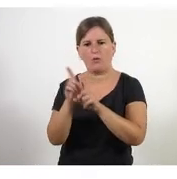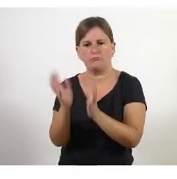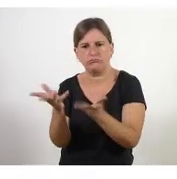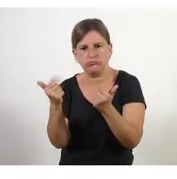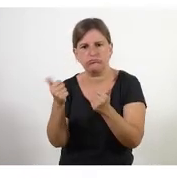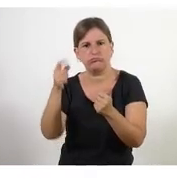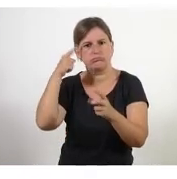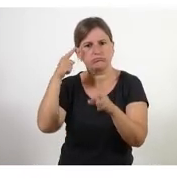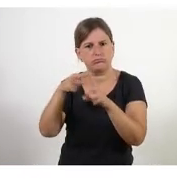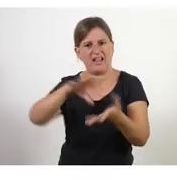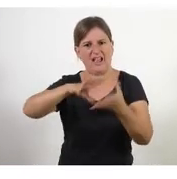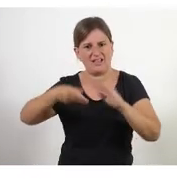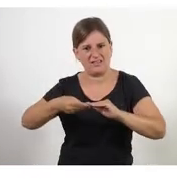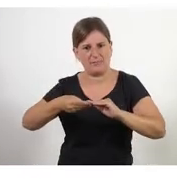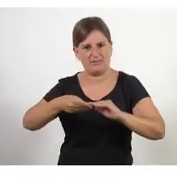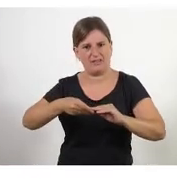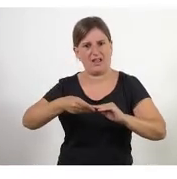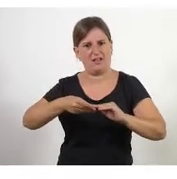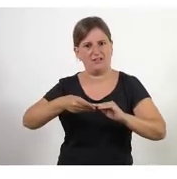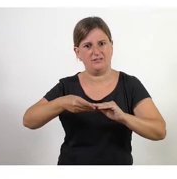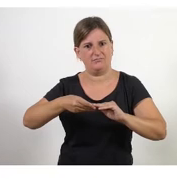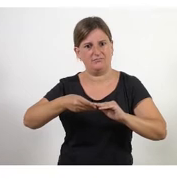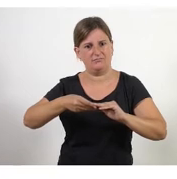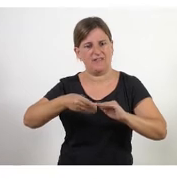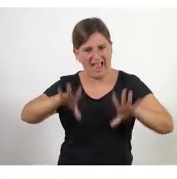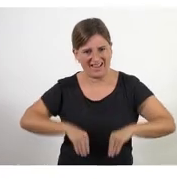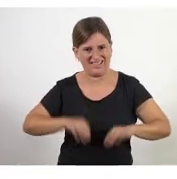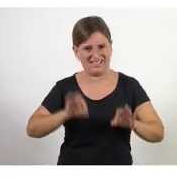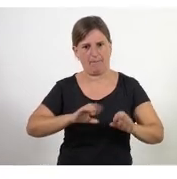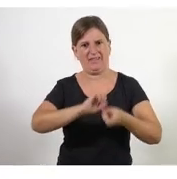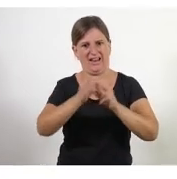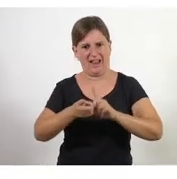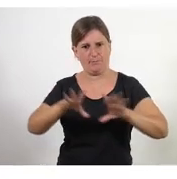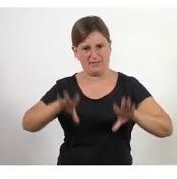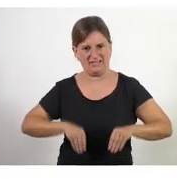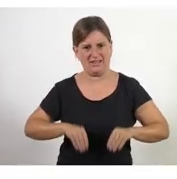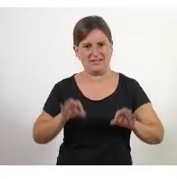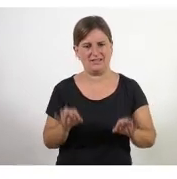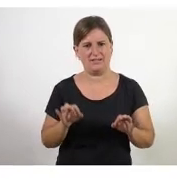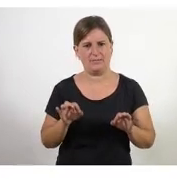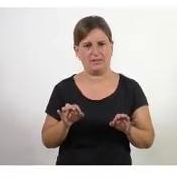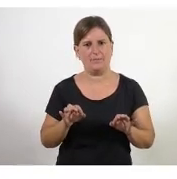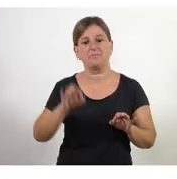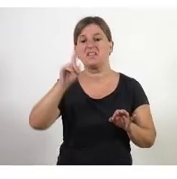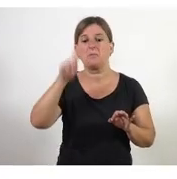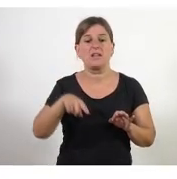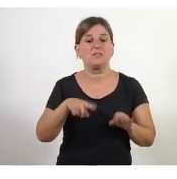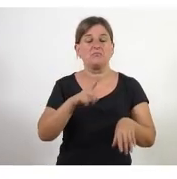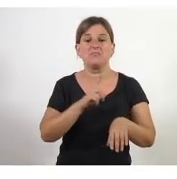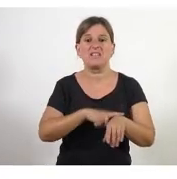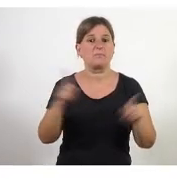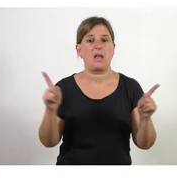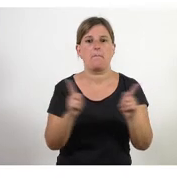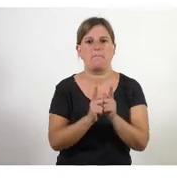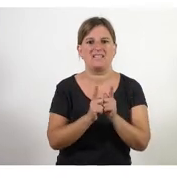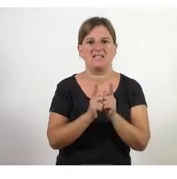del canvi de ser exemplars i dedica un temps una part però petita a l'operativa